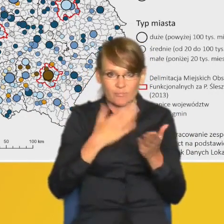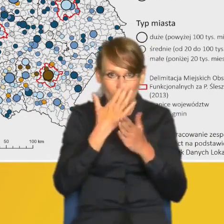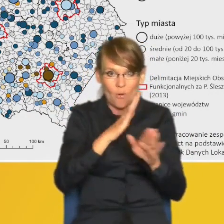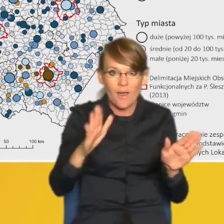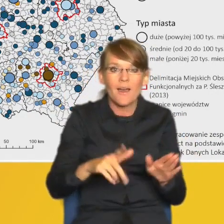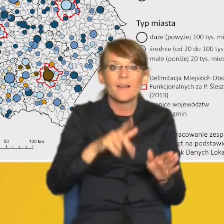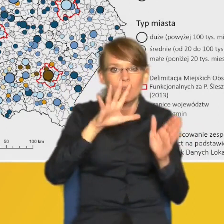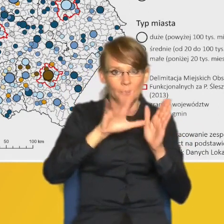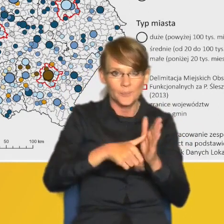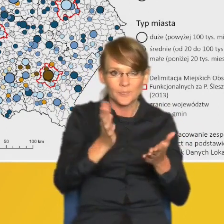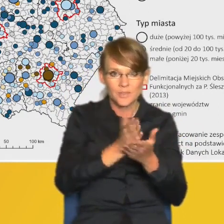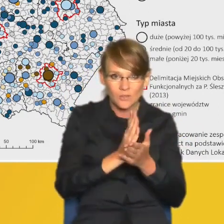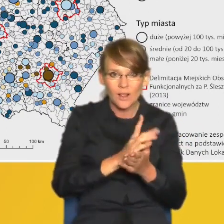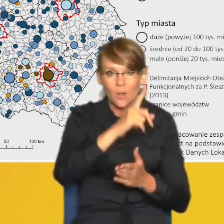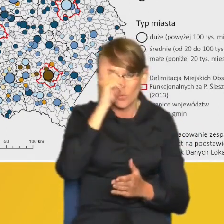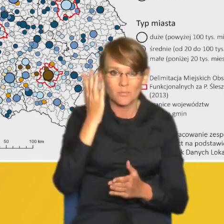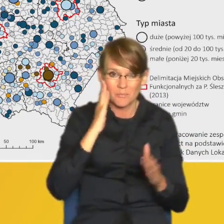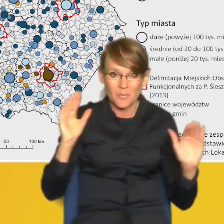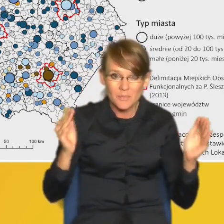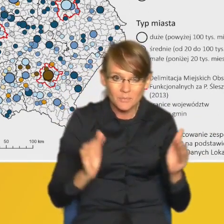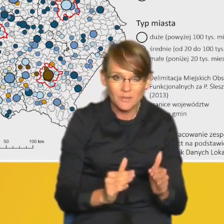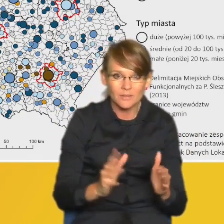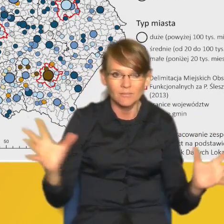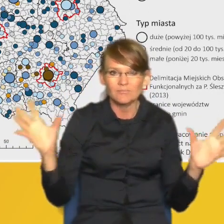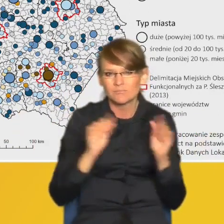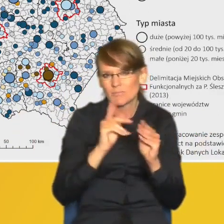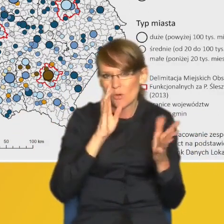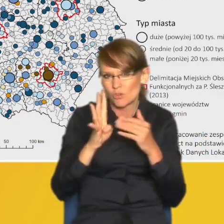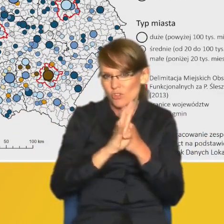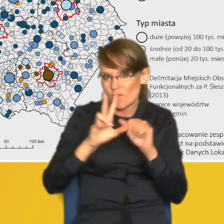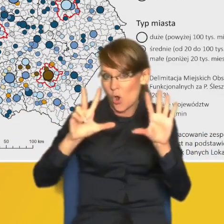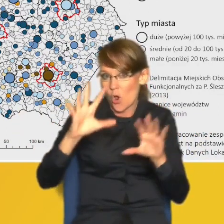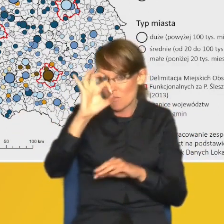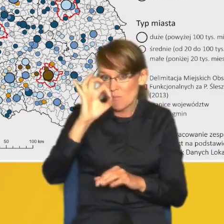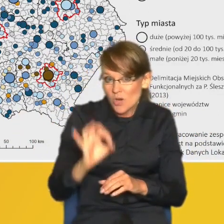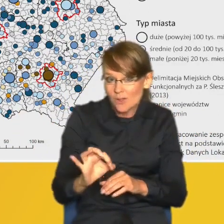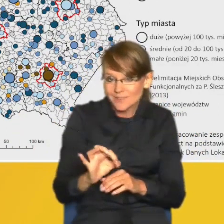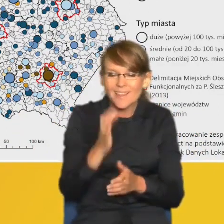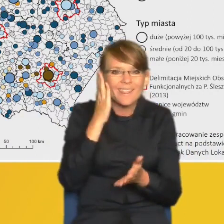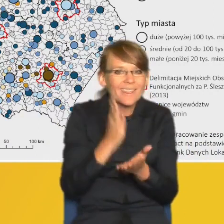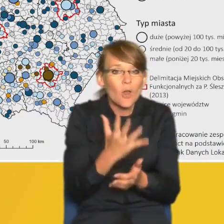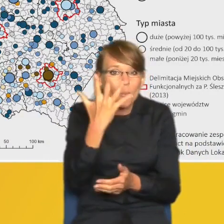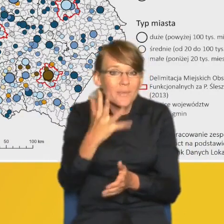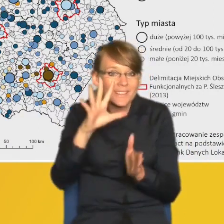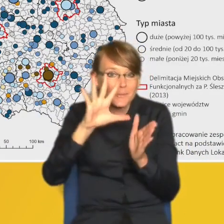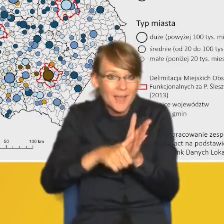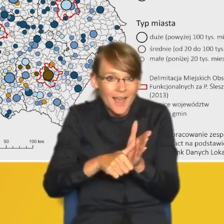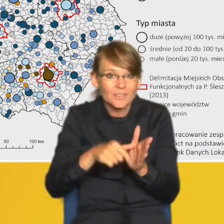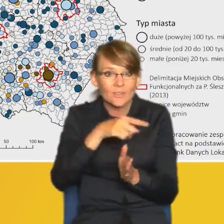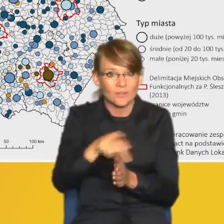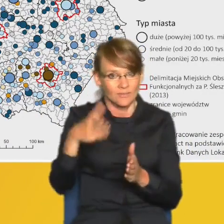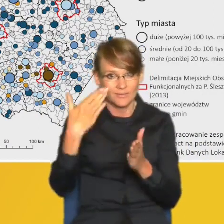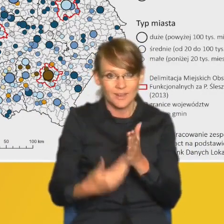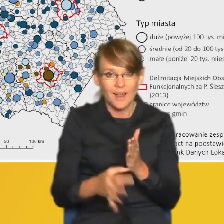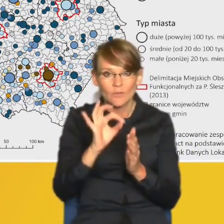wyludniających się jest aż blisko 98%. Tylko pięć miast tych tracących funkcje